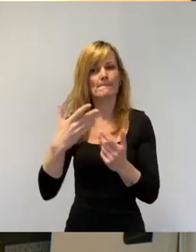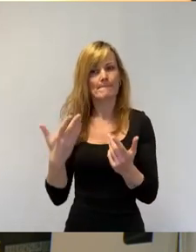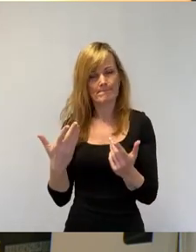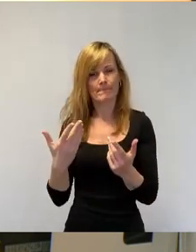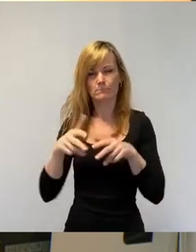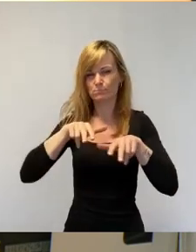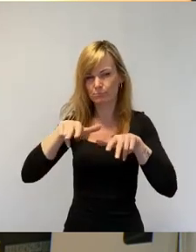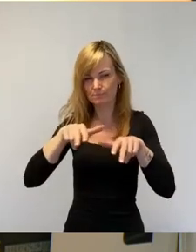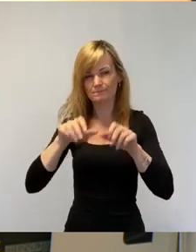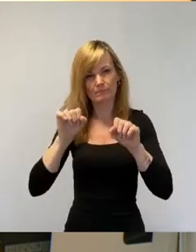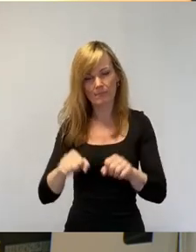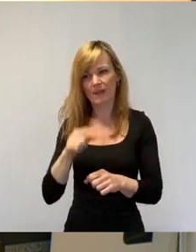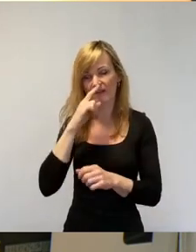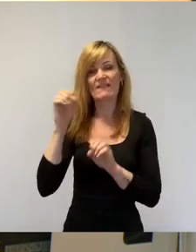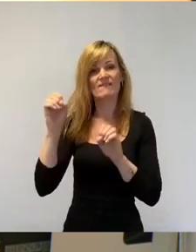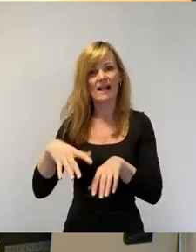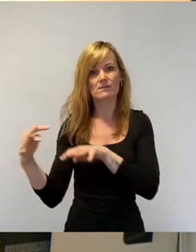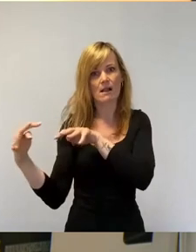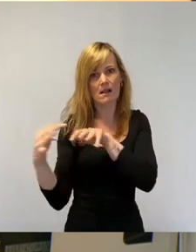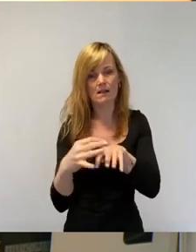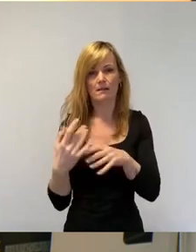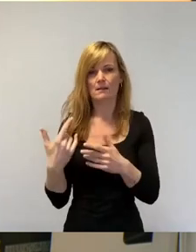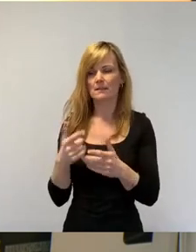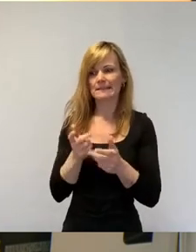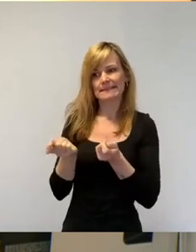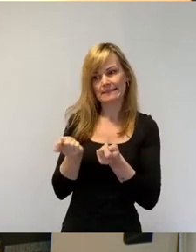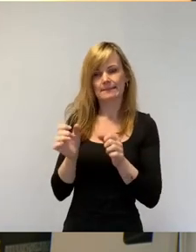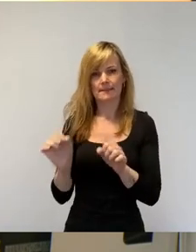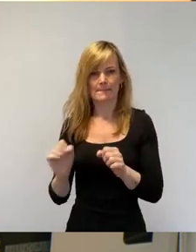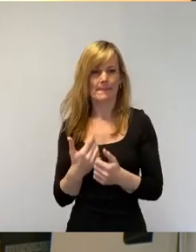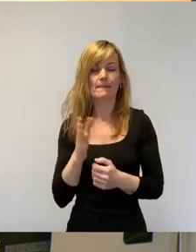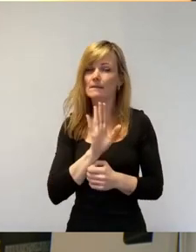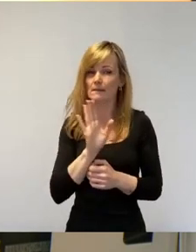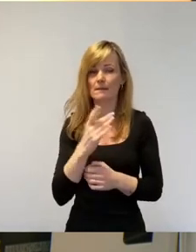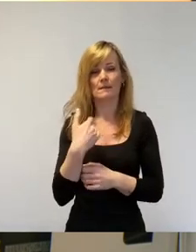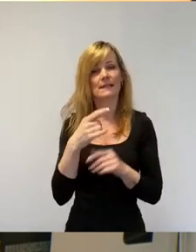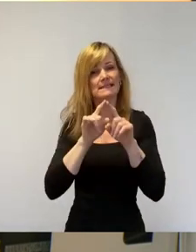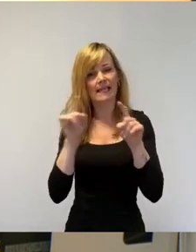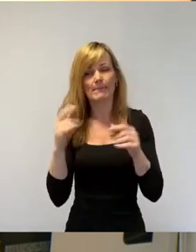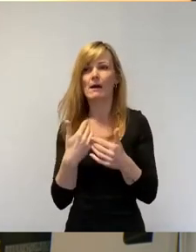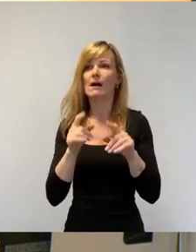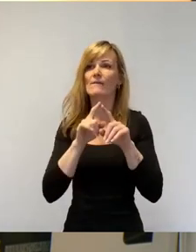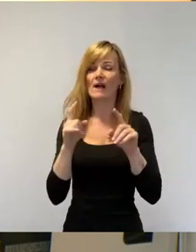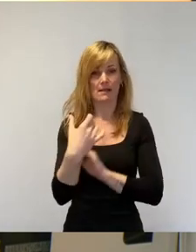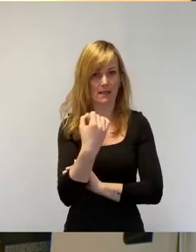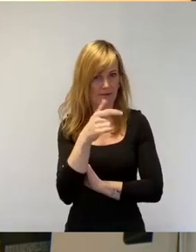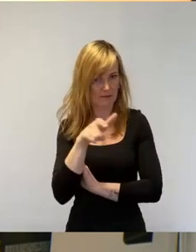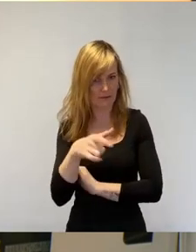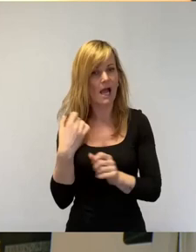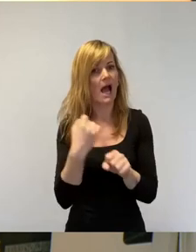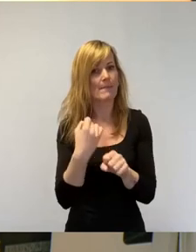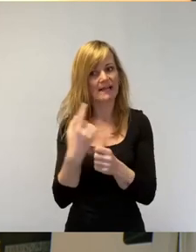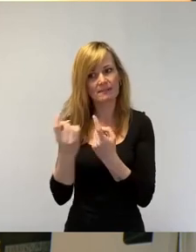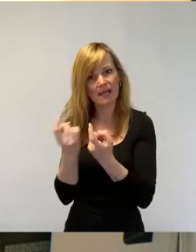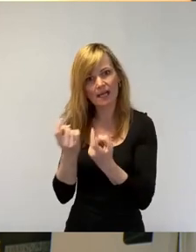agieren. Meine Damen und Herren, es geht mir hier nicht um Fachkräfte, es geht mir nicht um Arbeitsmigration, es geht